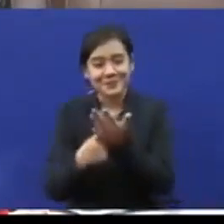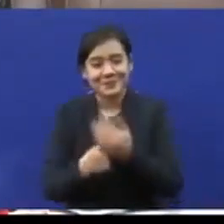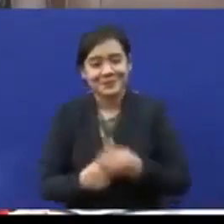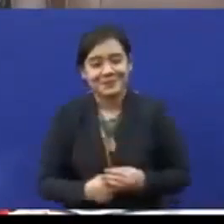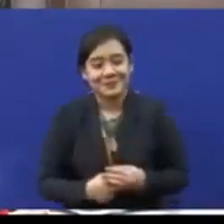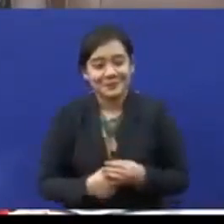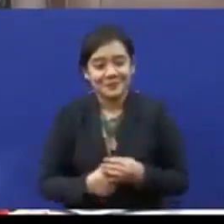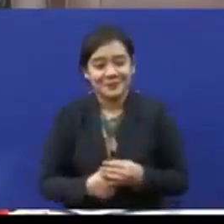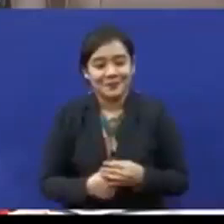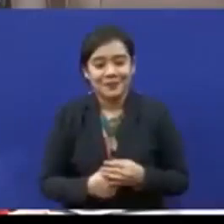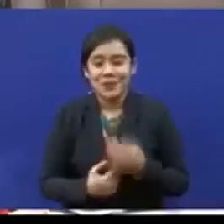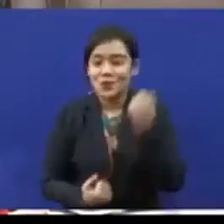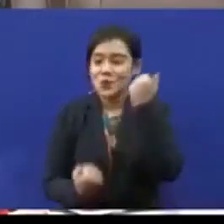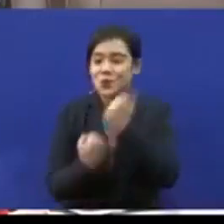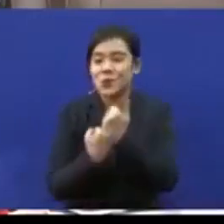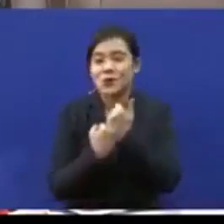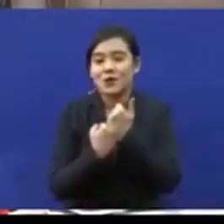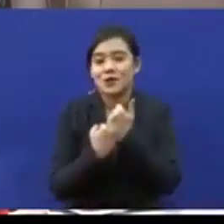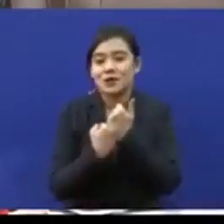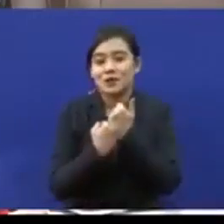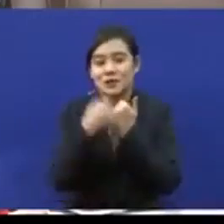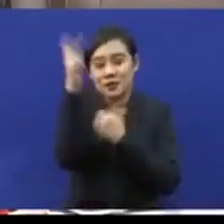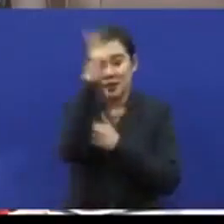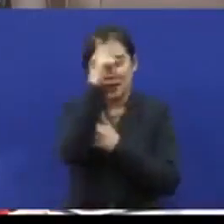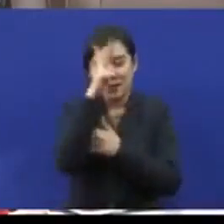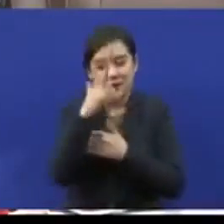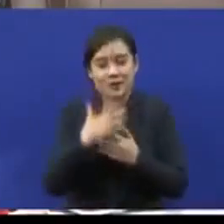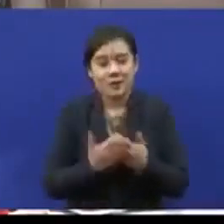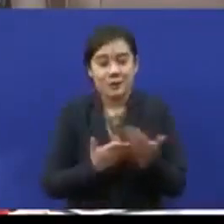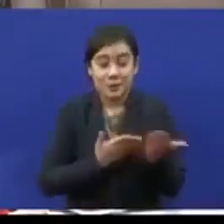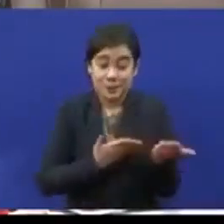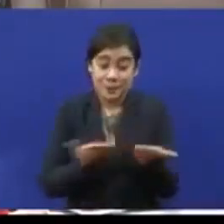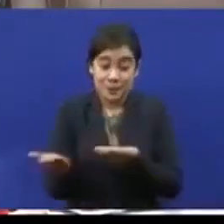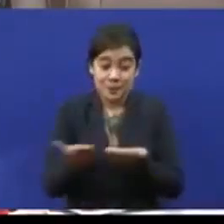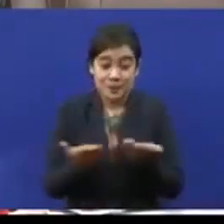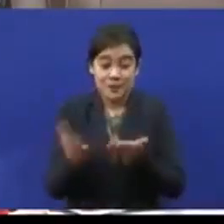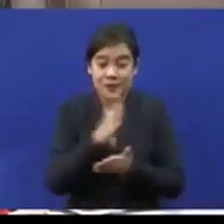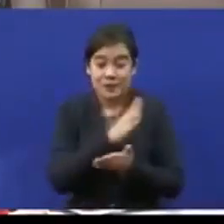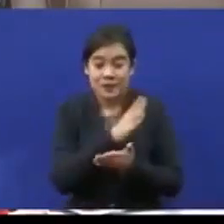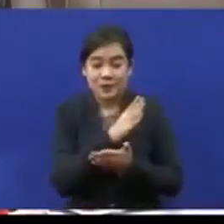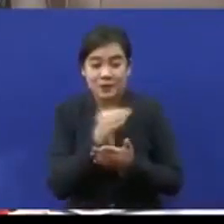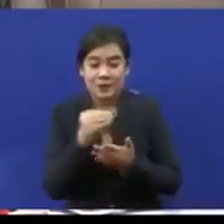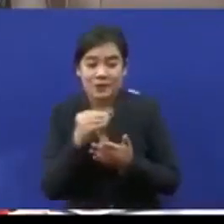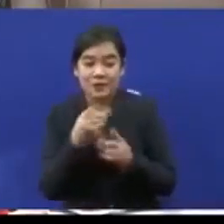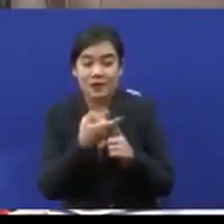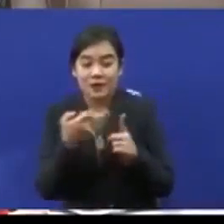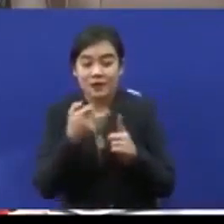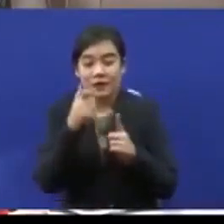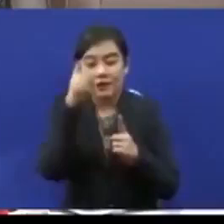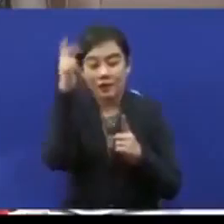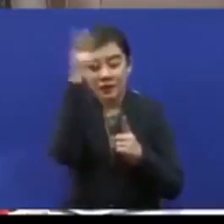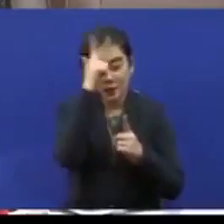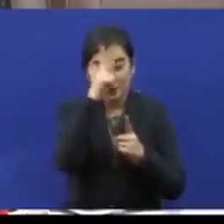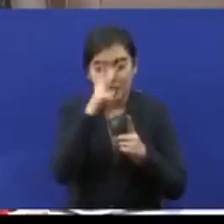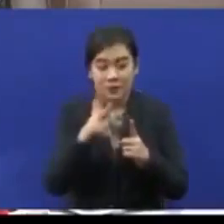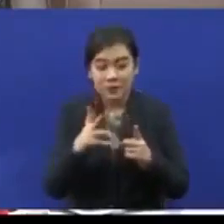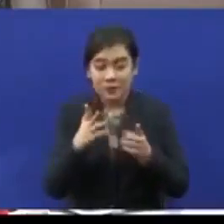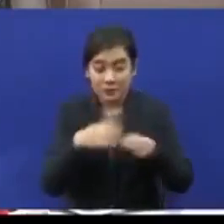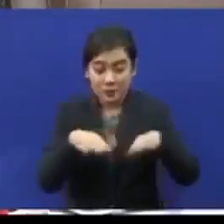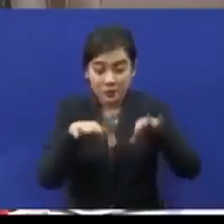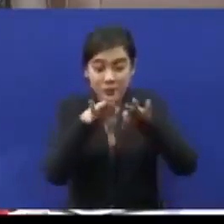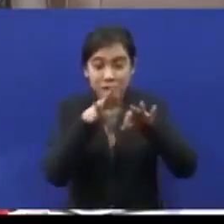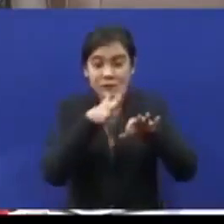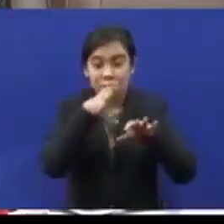ketiga iaitu sokongan pihak kerajaan. Antara jenis perkhidmatan dari pihak kerajaan yang menjadi keutamaan ibu bapa adalah dari segi